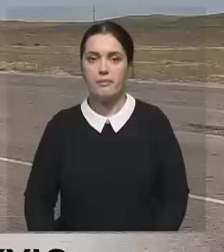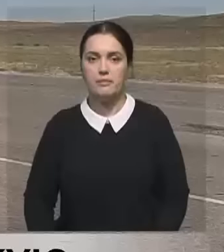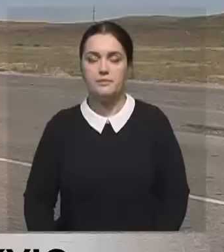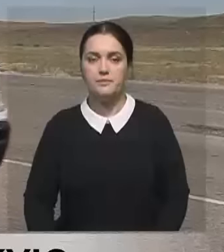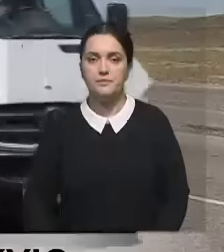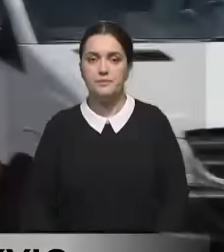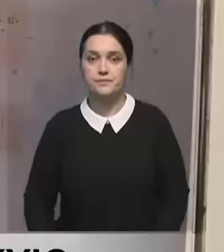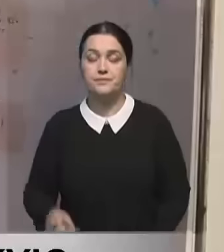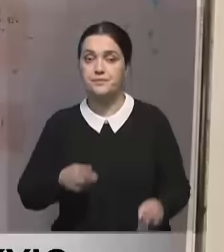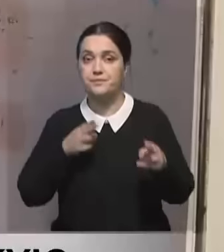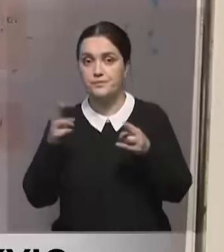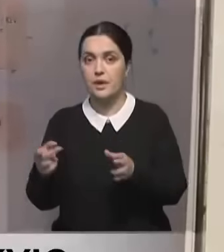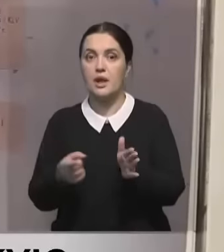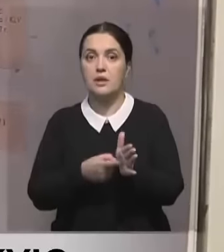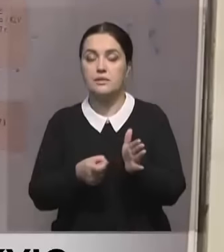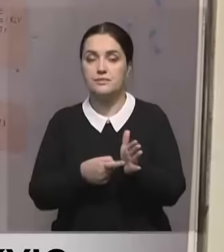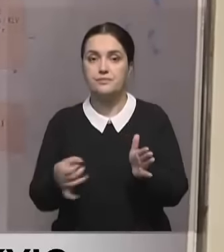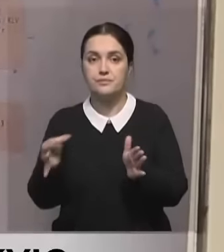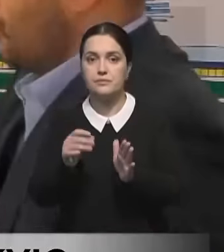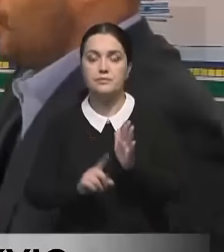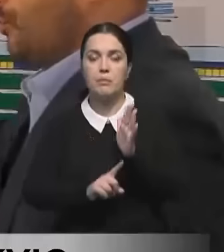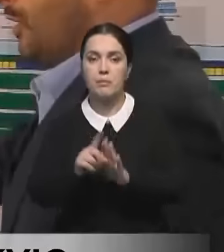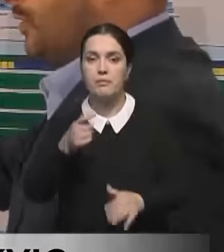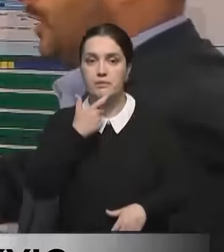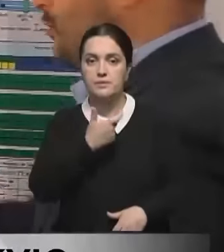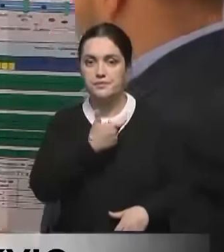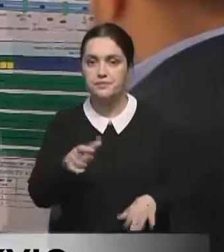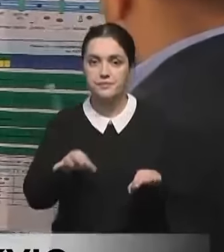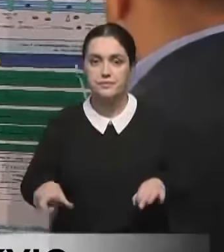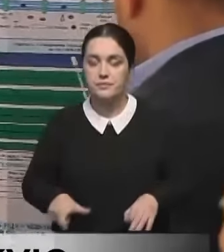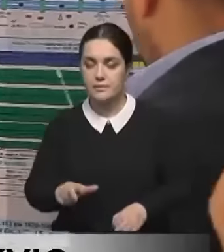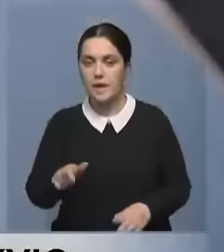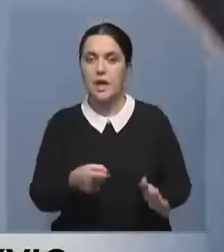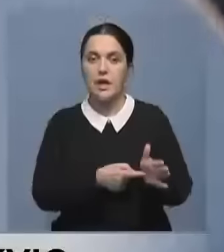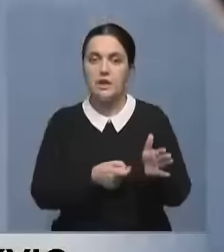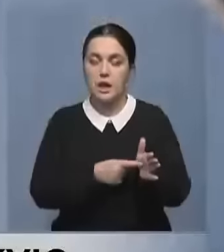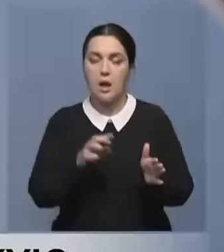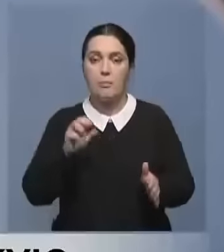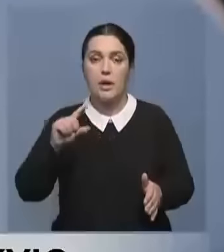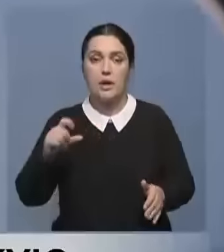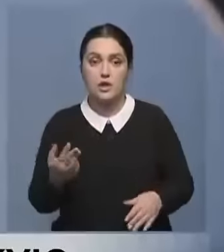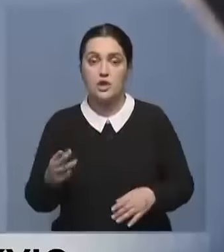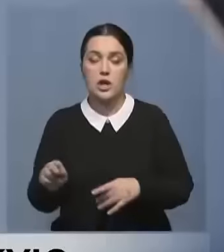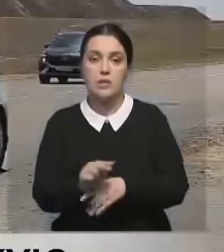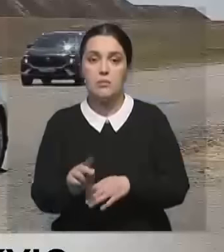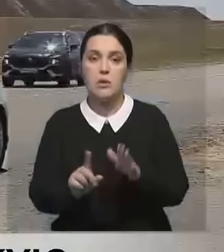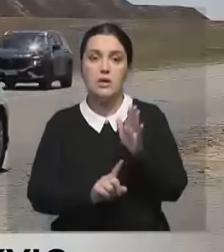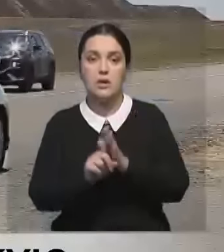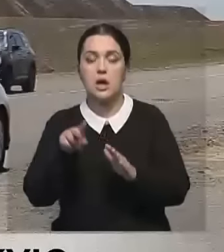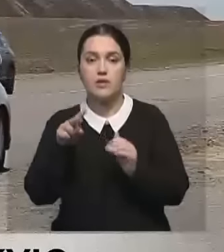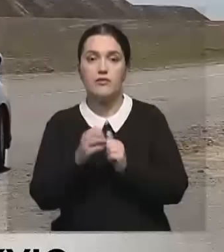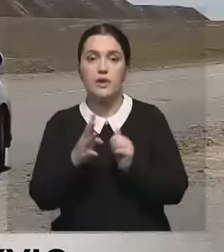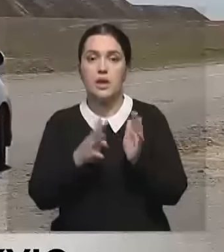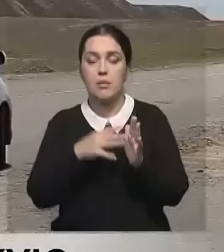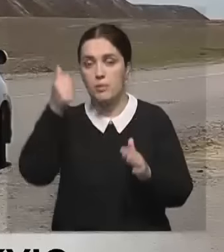Свой визит в Карагандинскую область. Роман Скляр начал с осмотра участка автодороги Караганда-Балхаш. Реконструкция трассы началась еще в 2019 году.